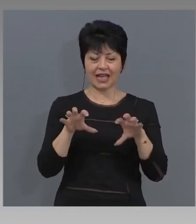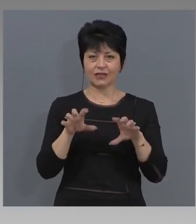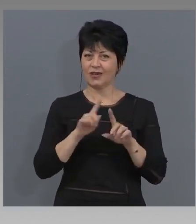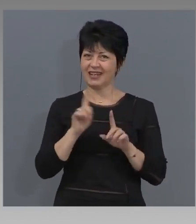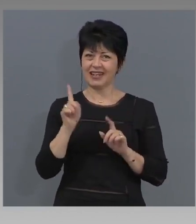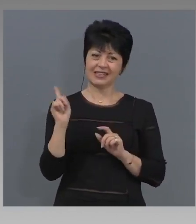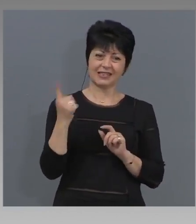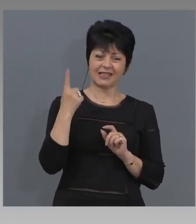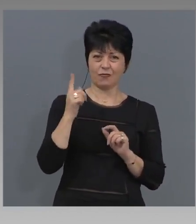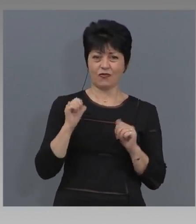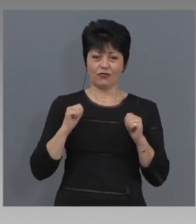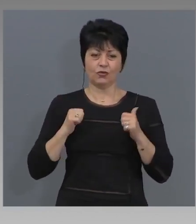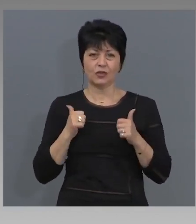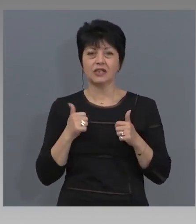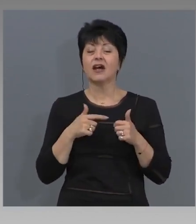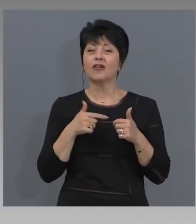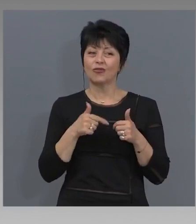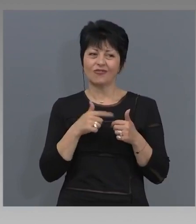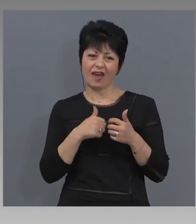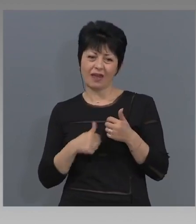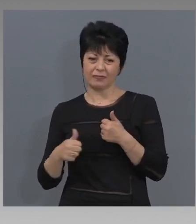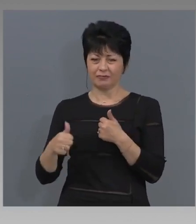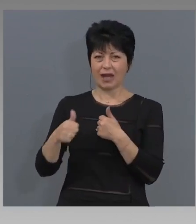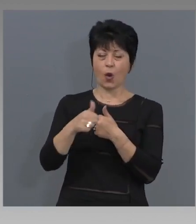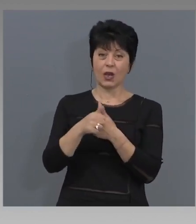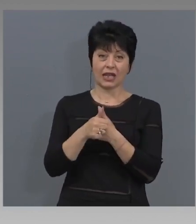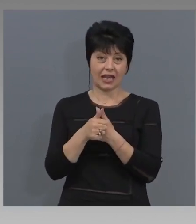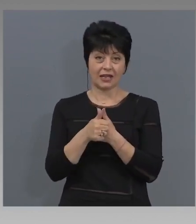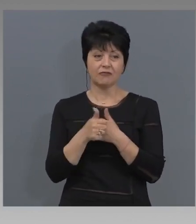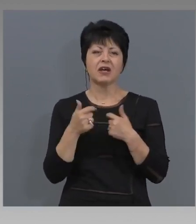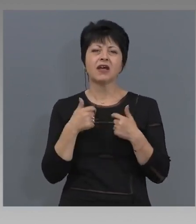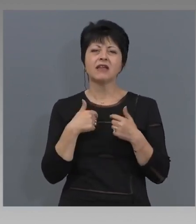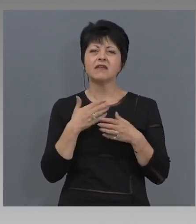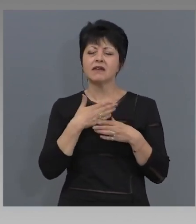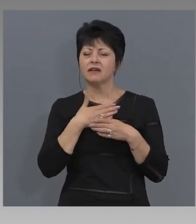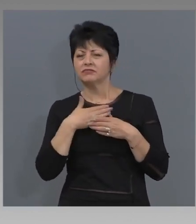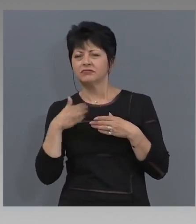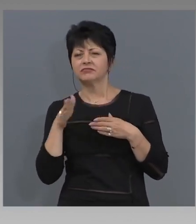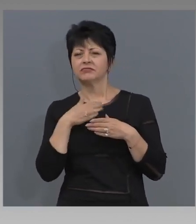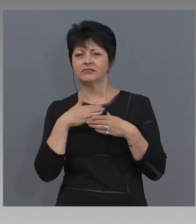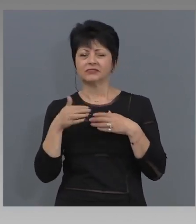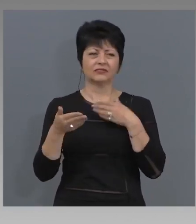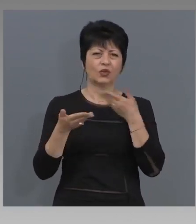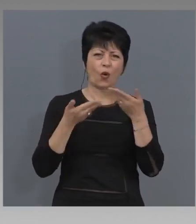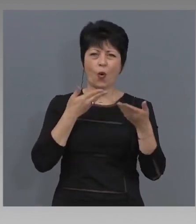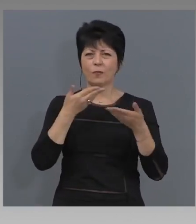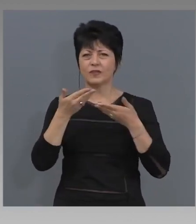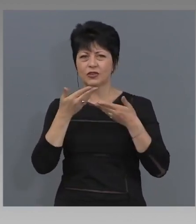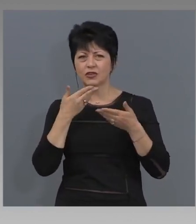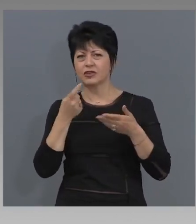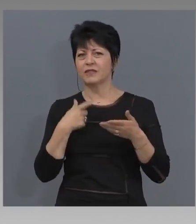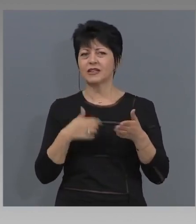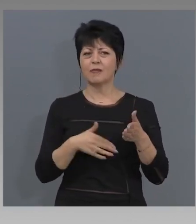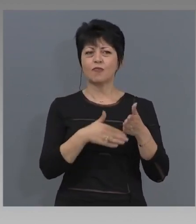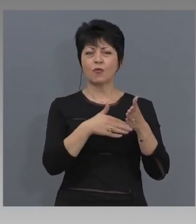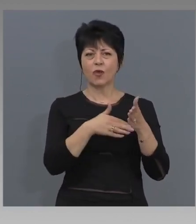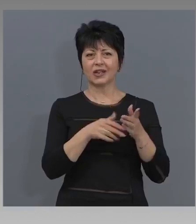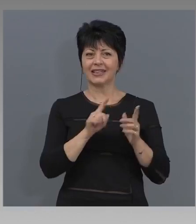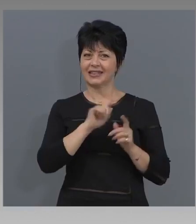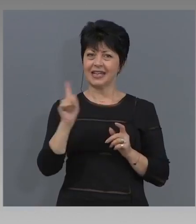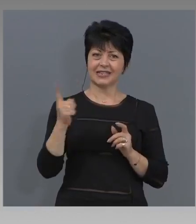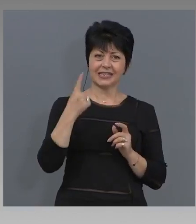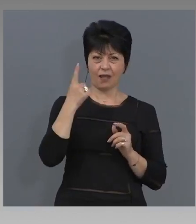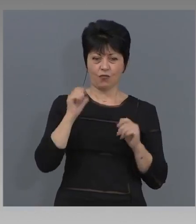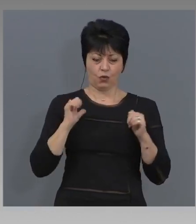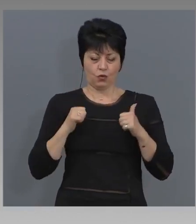в туризма, но те са приоритетни. Така че ние напрекъснато обсъждаме и търсим мерки, които да подпомогнат не само туризма, но и цялата